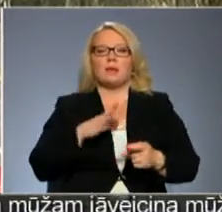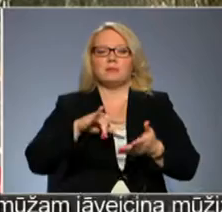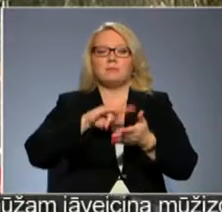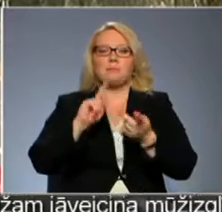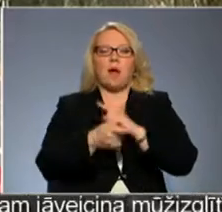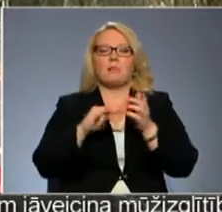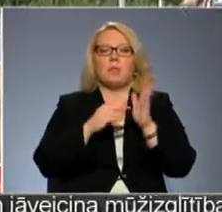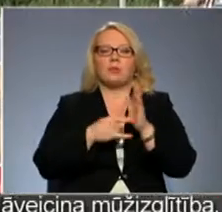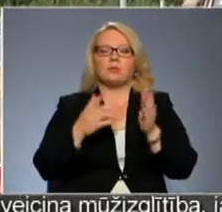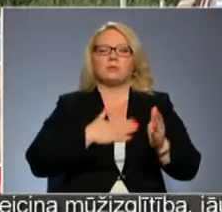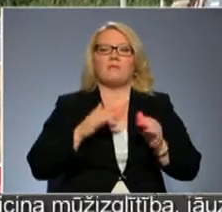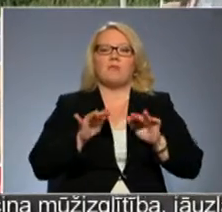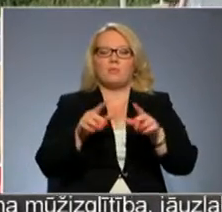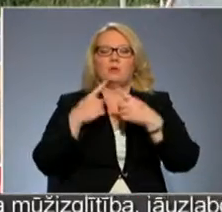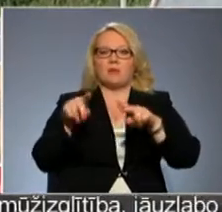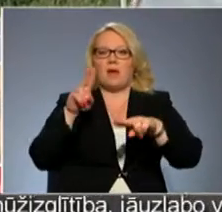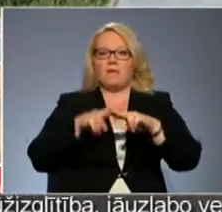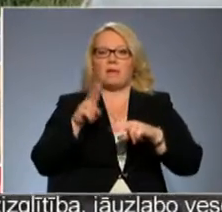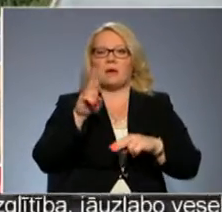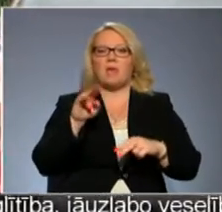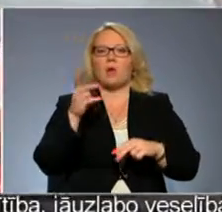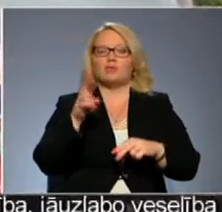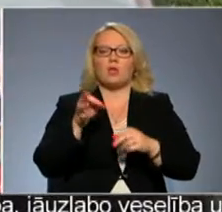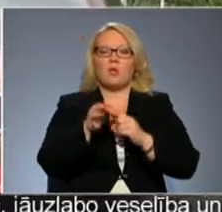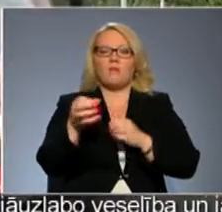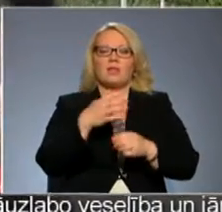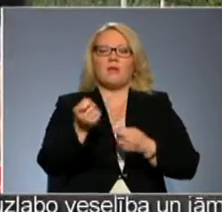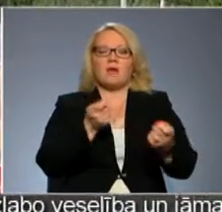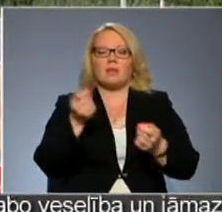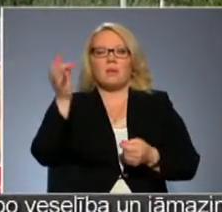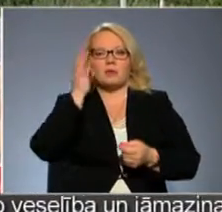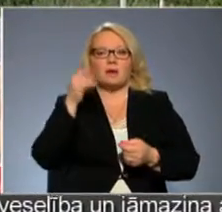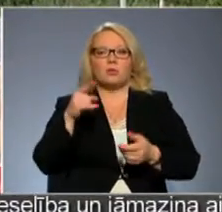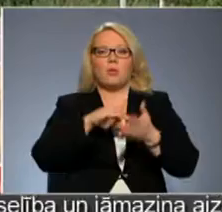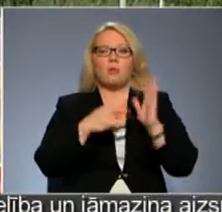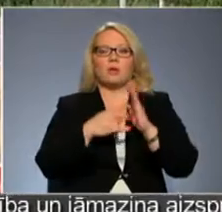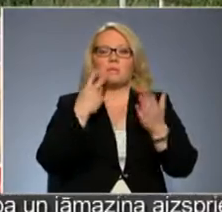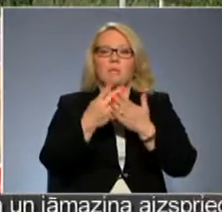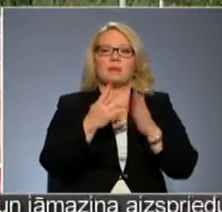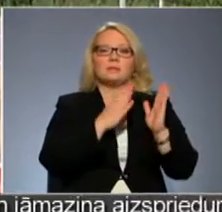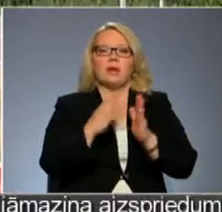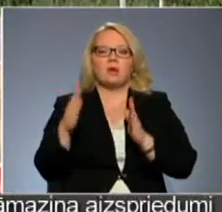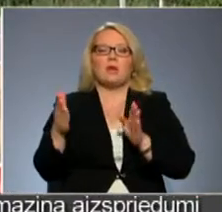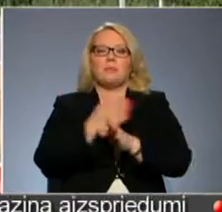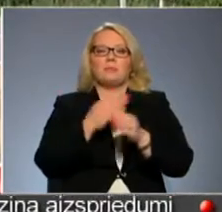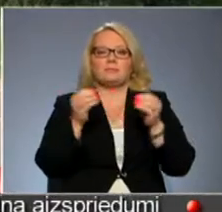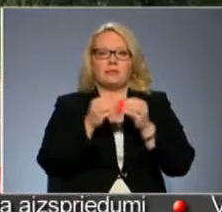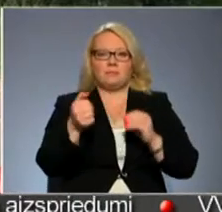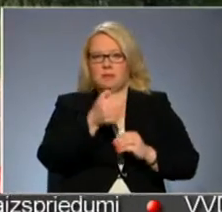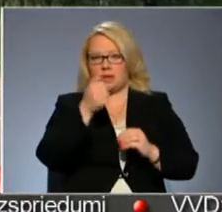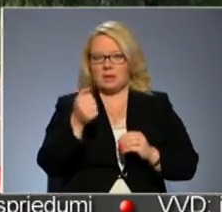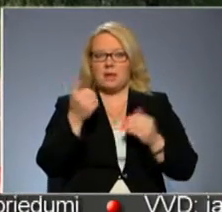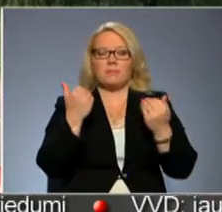savu darbību uz citām vietām. Naukšā novada vadība atceras. Ziemeļu stīgas projektā to bija paredzēts sakārtot jau pirms desmit gadiem.